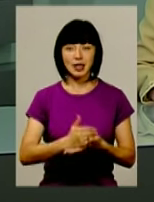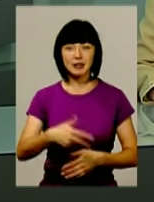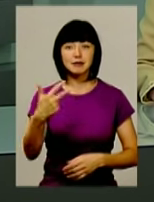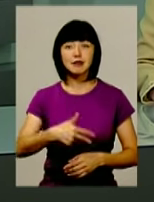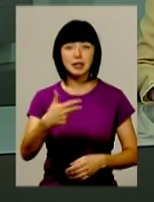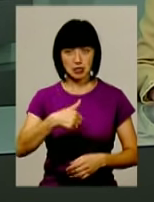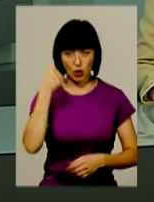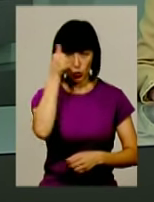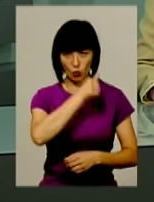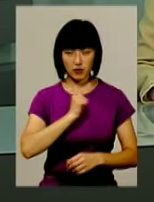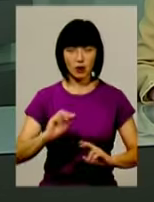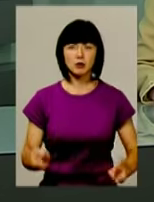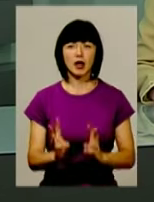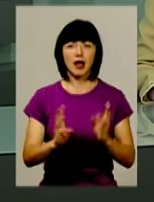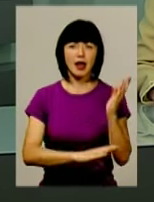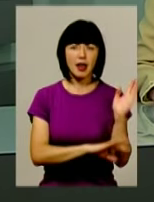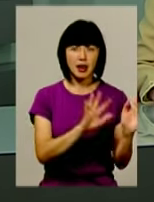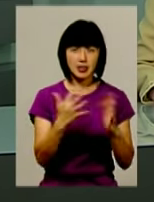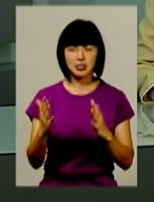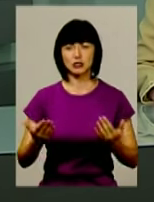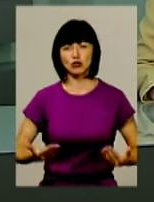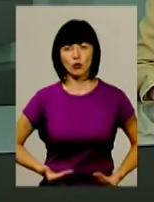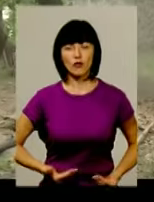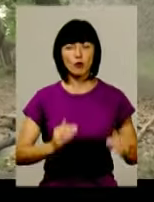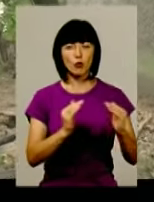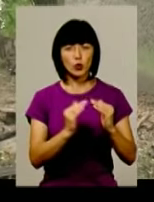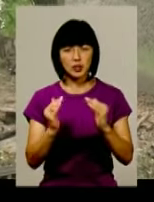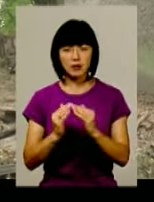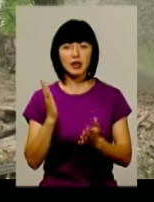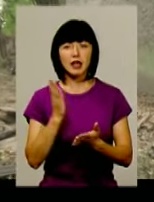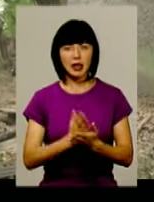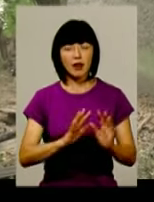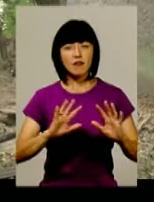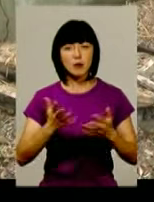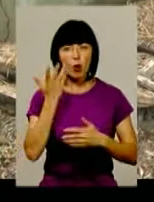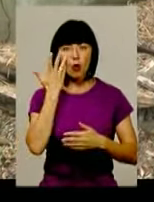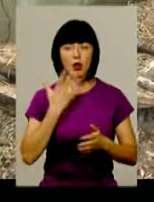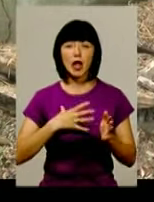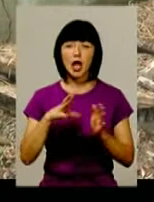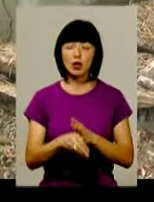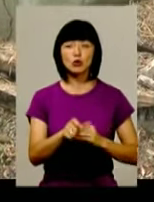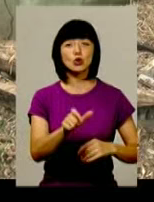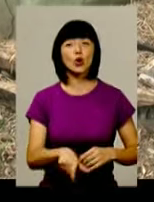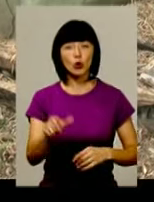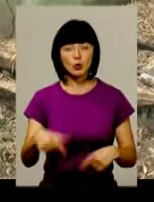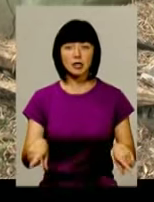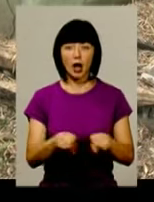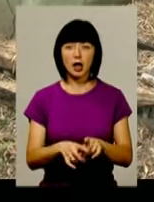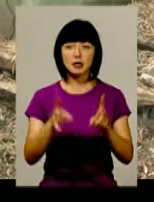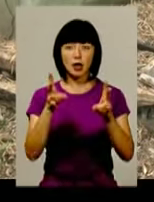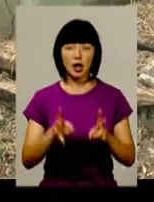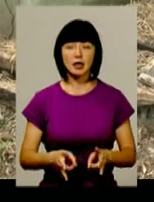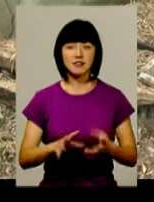років. Спалахують як ліс, і житлові будівлі. Є випадки, коли у вогні гинуть люди. Така трагедія